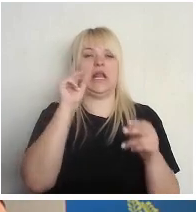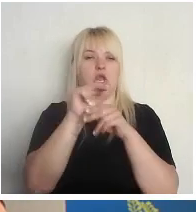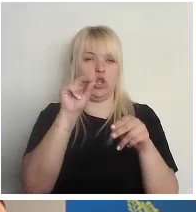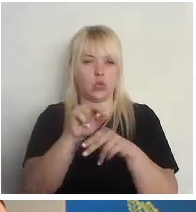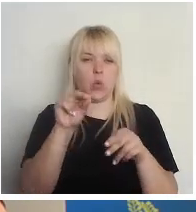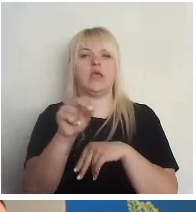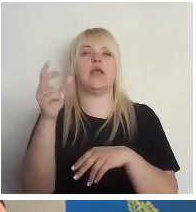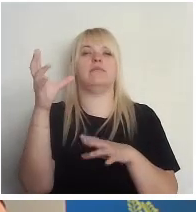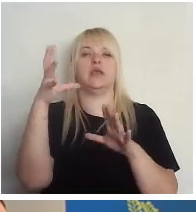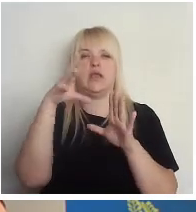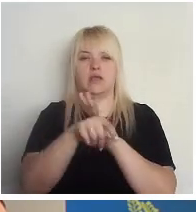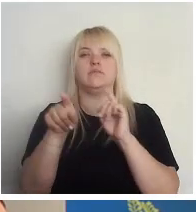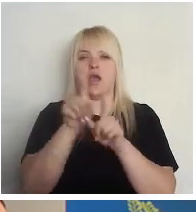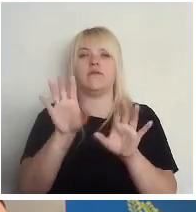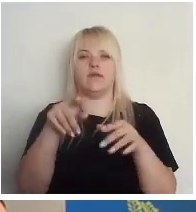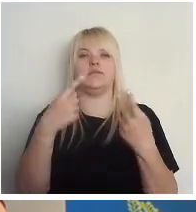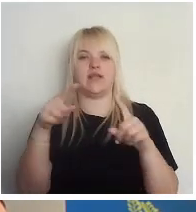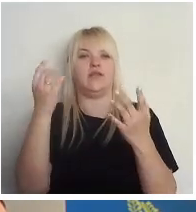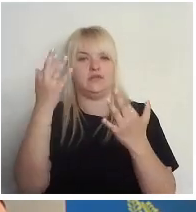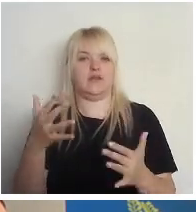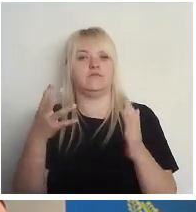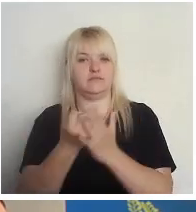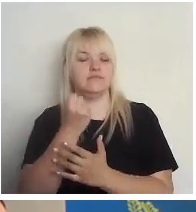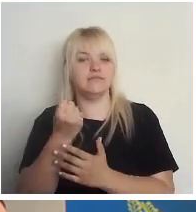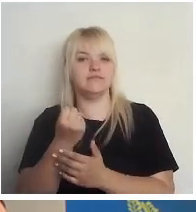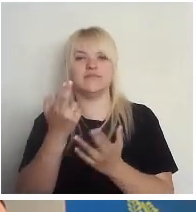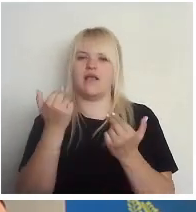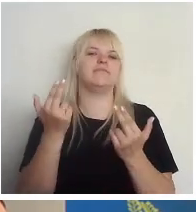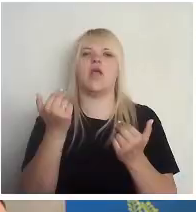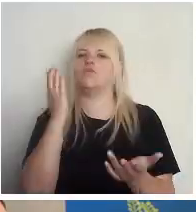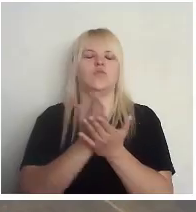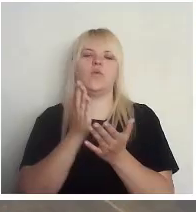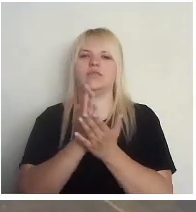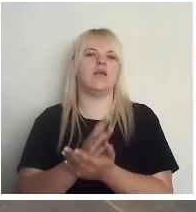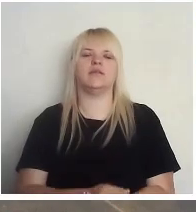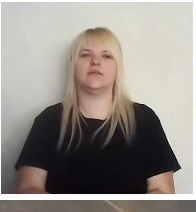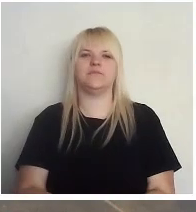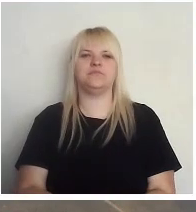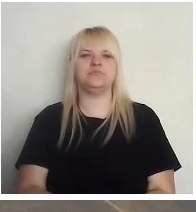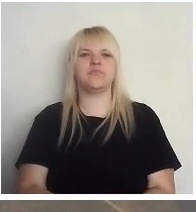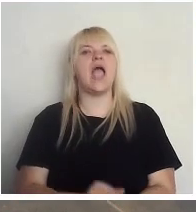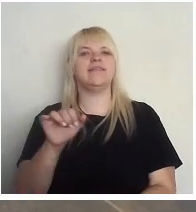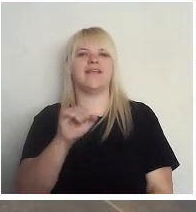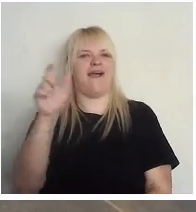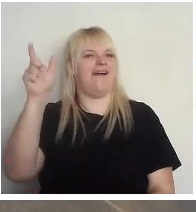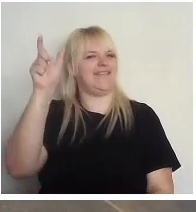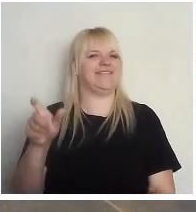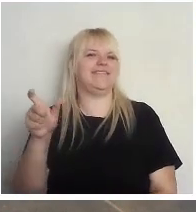mēs varam, proti, savādākus rezultātus sagādīt šī gadījumā. Jāni, nu?